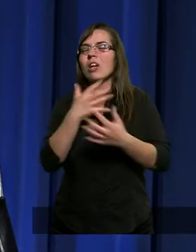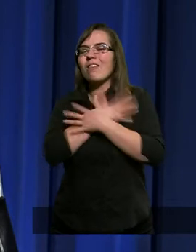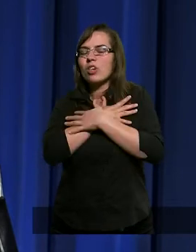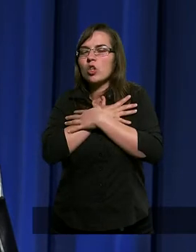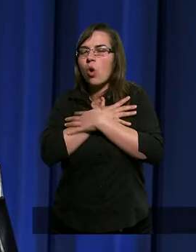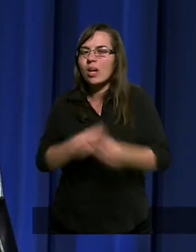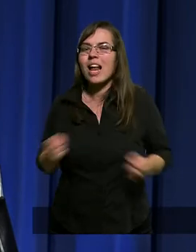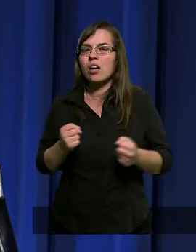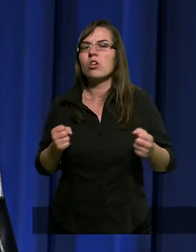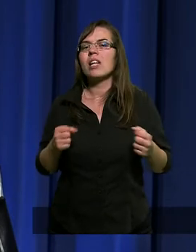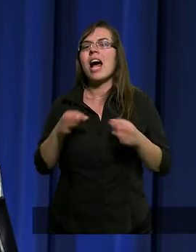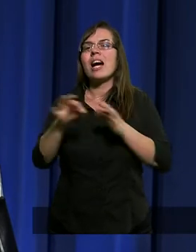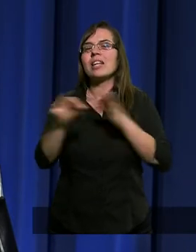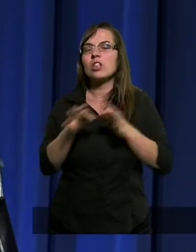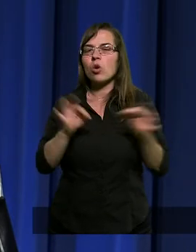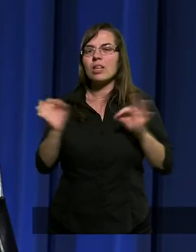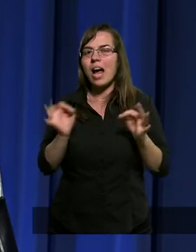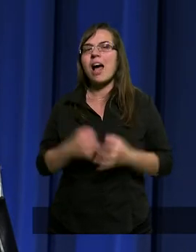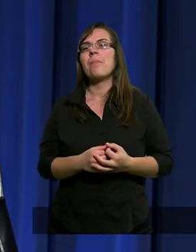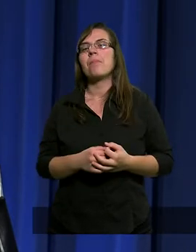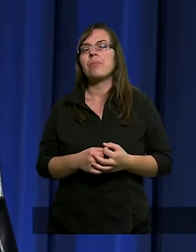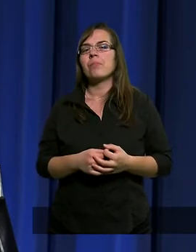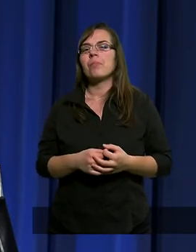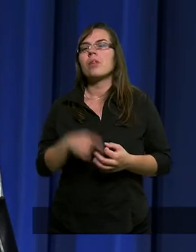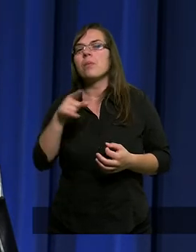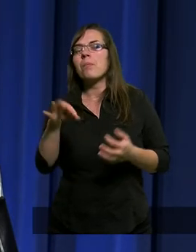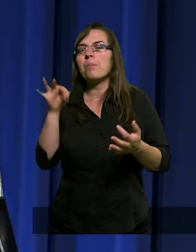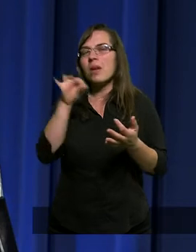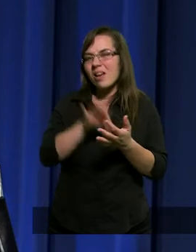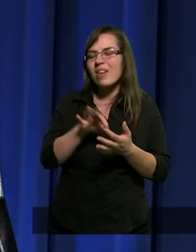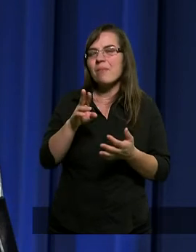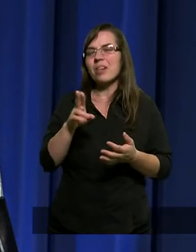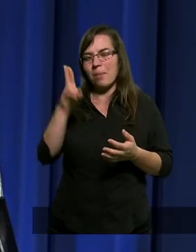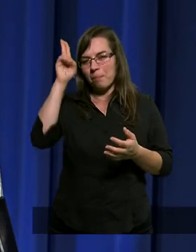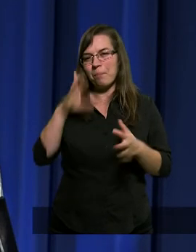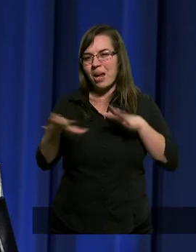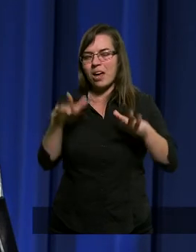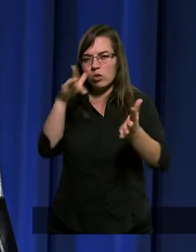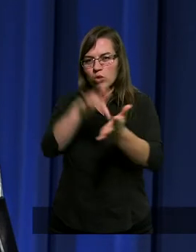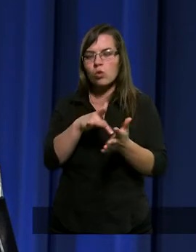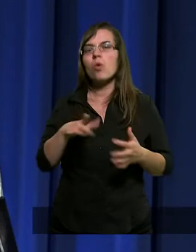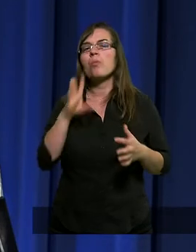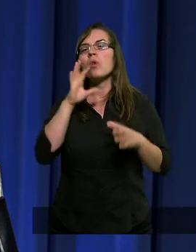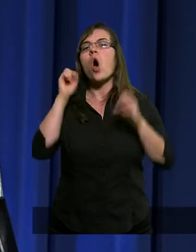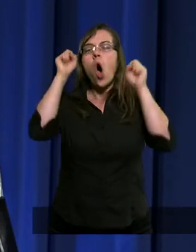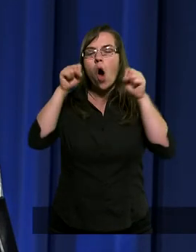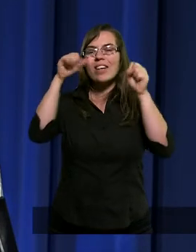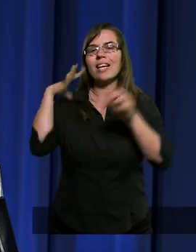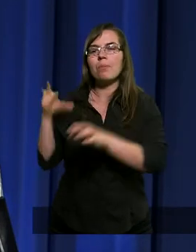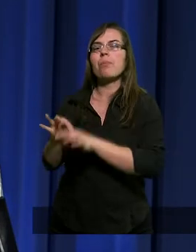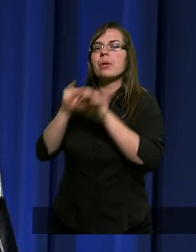A mianowicie, jak w pewnym instytucie owieczki